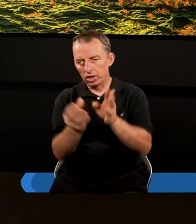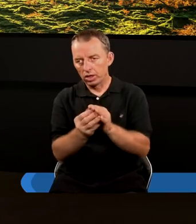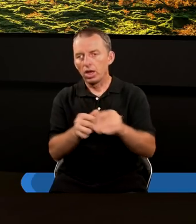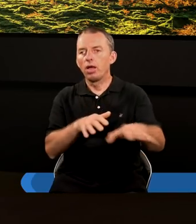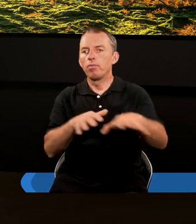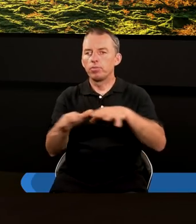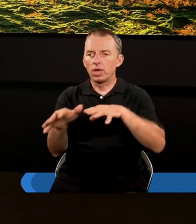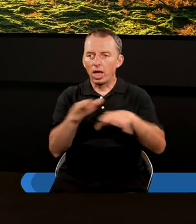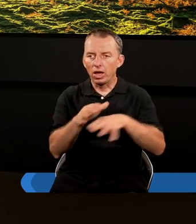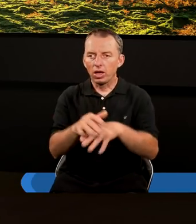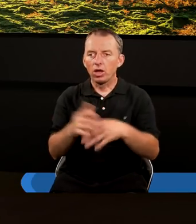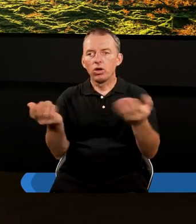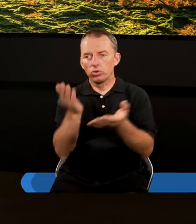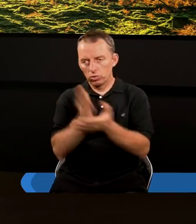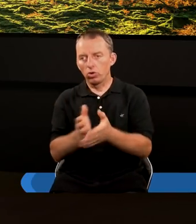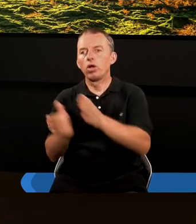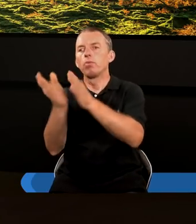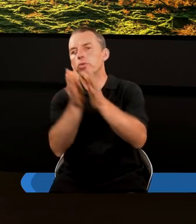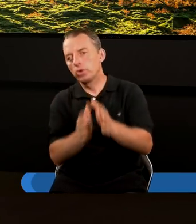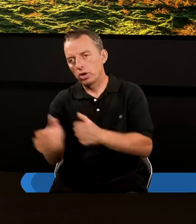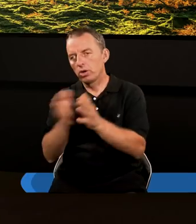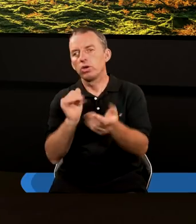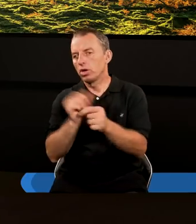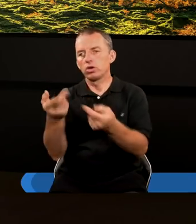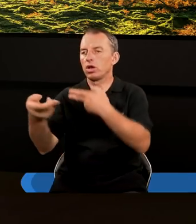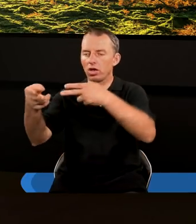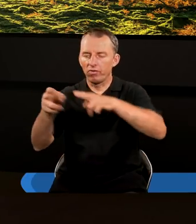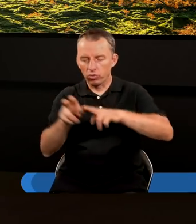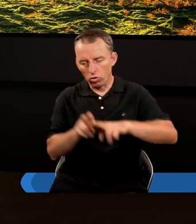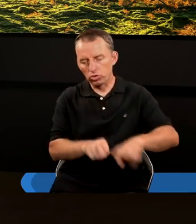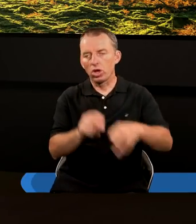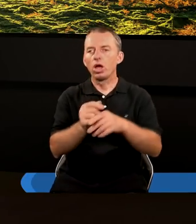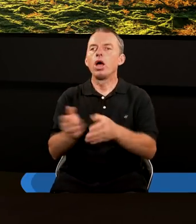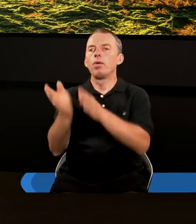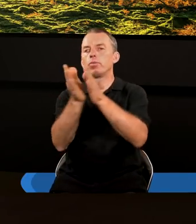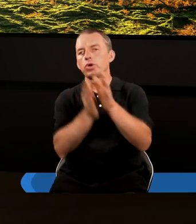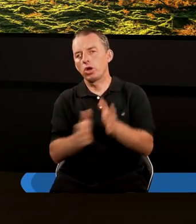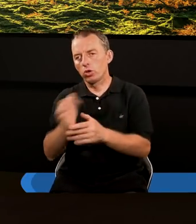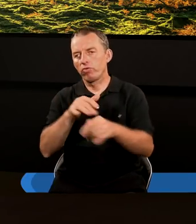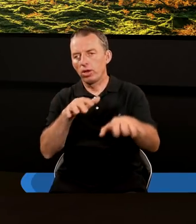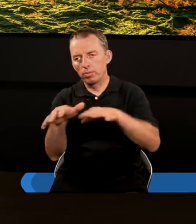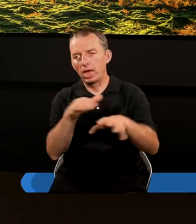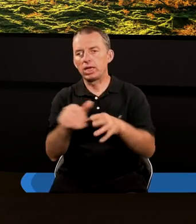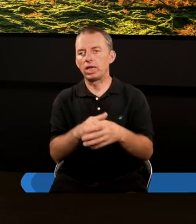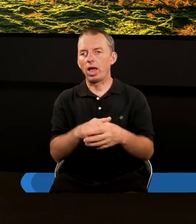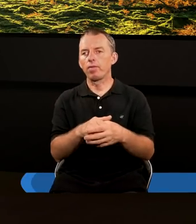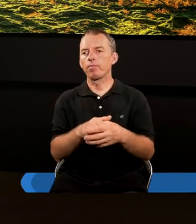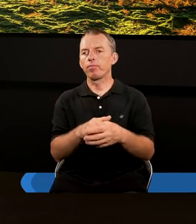miejsce. Dziś przygotowuje, bo przecież jeszcze nie wrócił. Przygotowuje im miejsce.